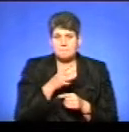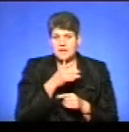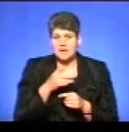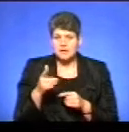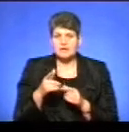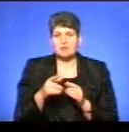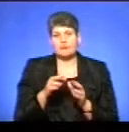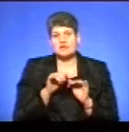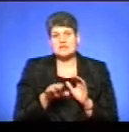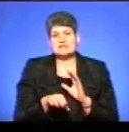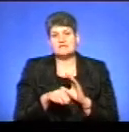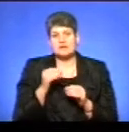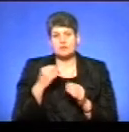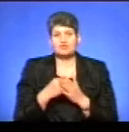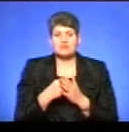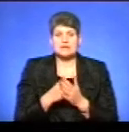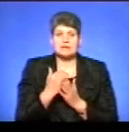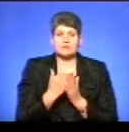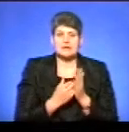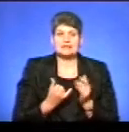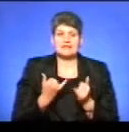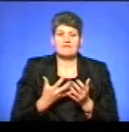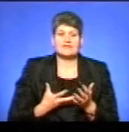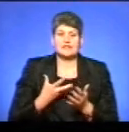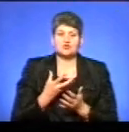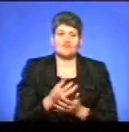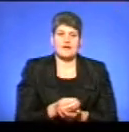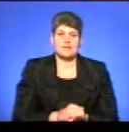процесі вибору бюджетних програм для фінансування.